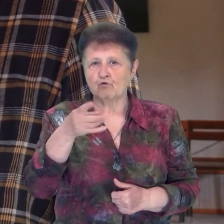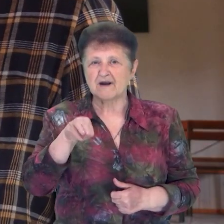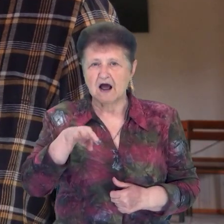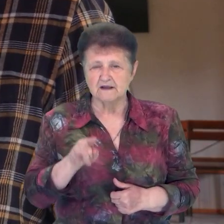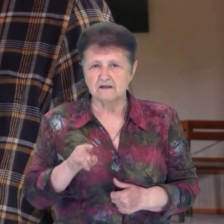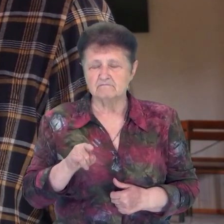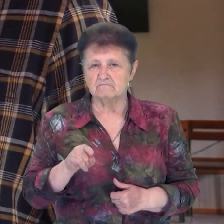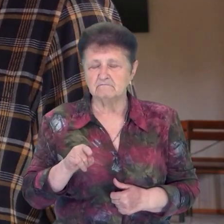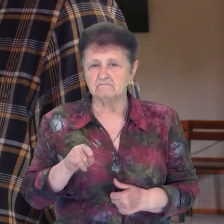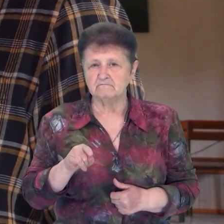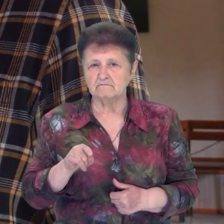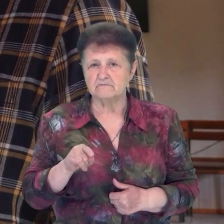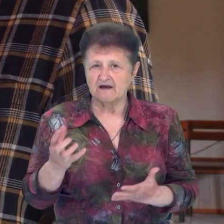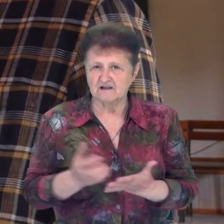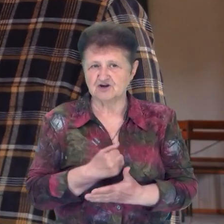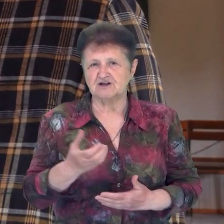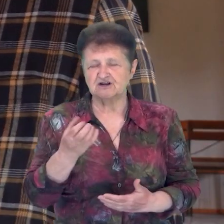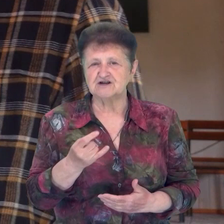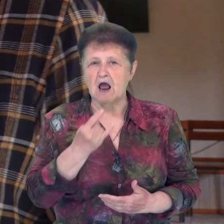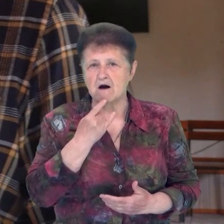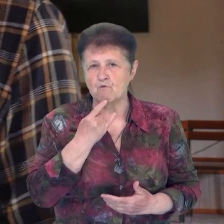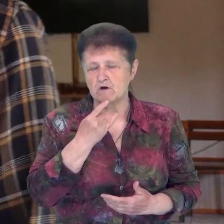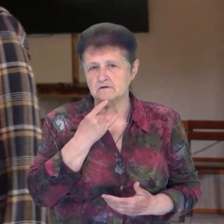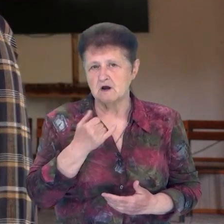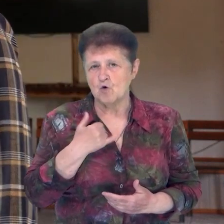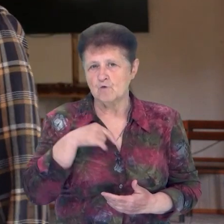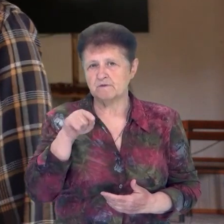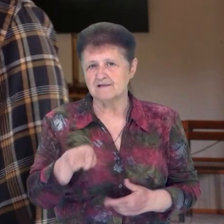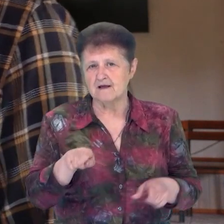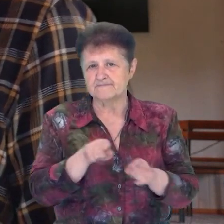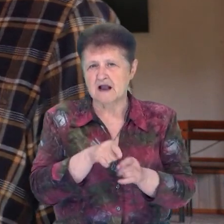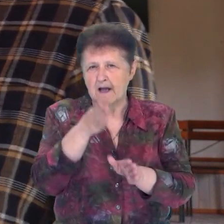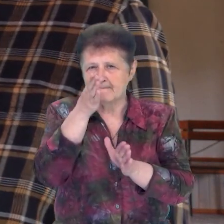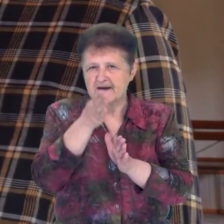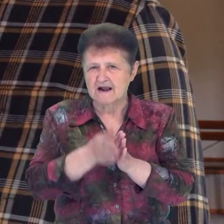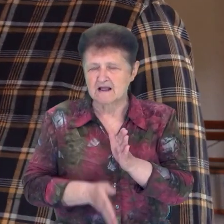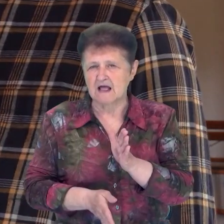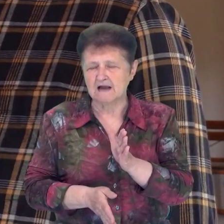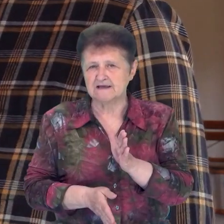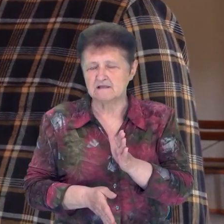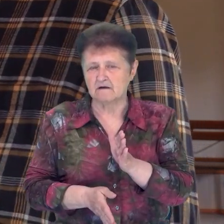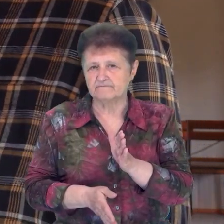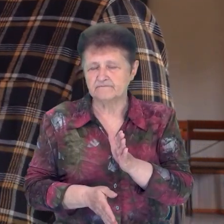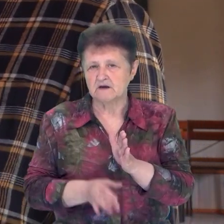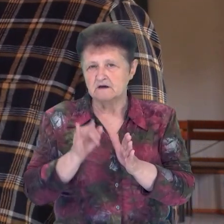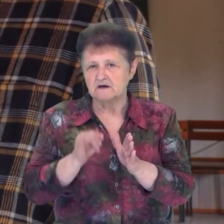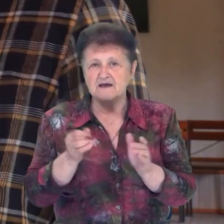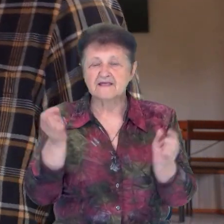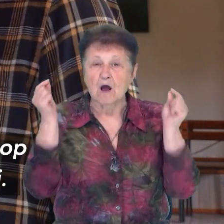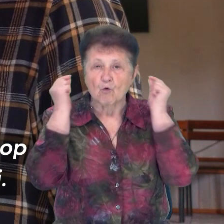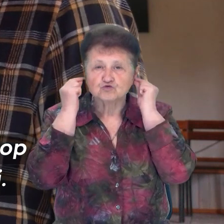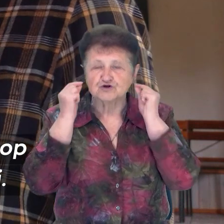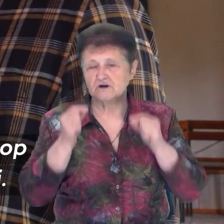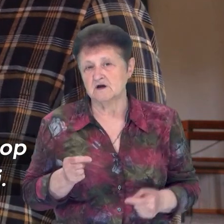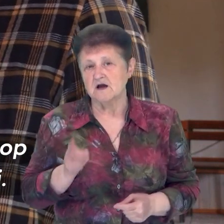вони ще акумулятор, а в мене там така перекладина, і вісять кабеля різні для телевізорів, і наушники.